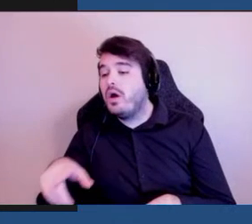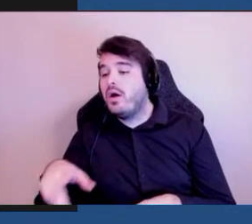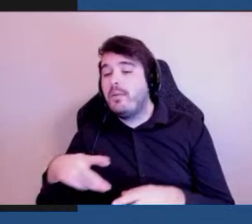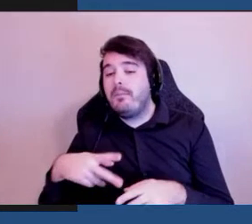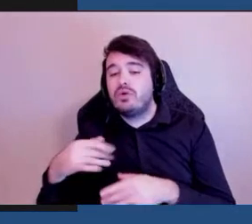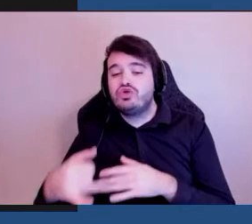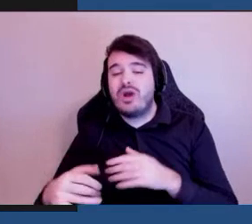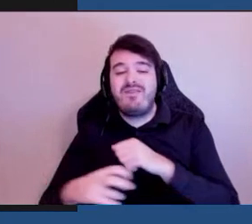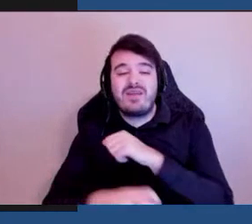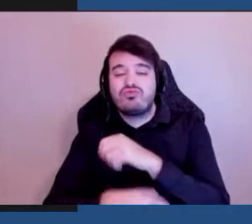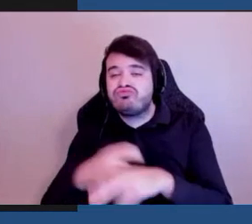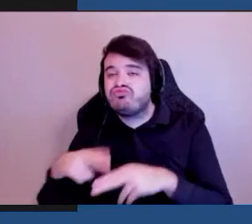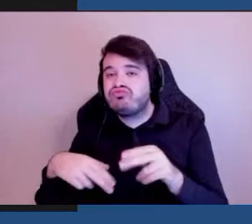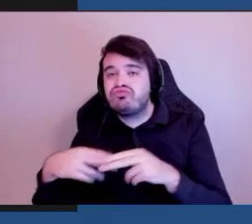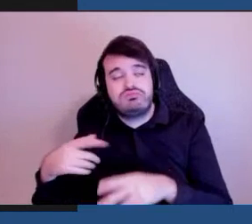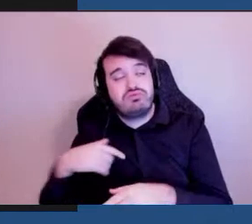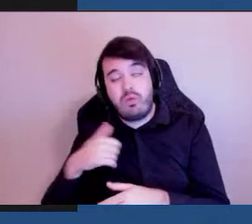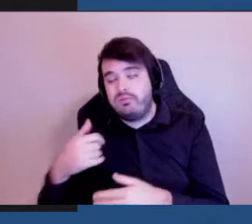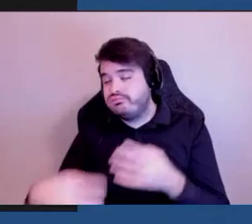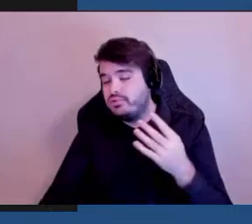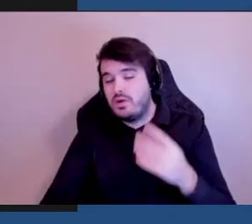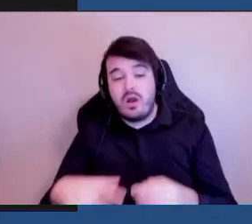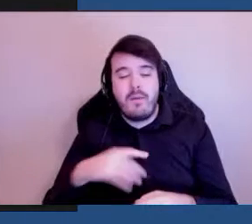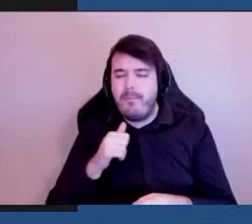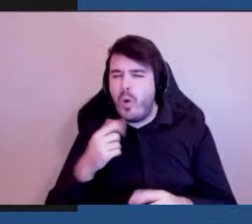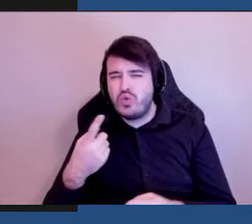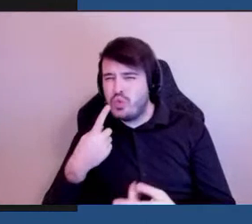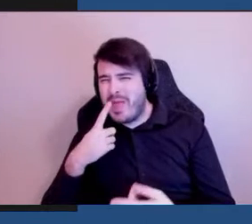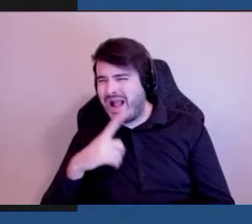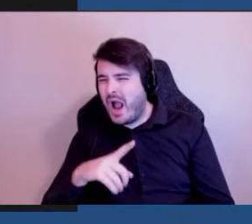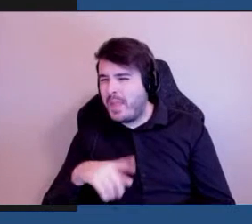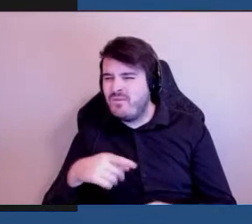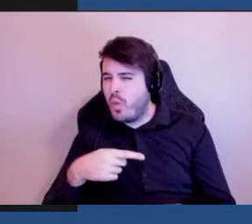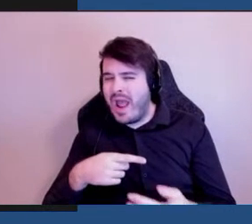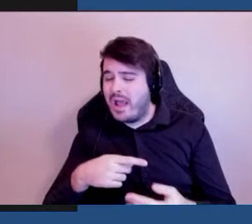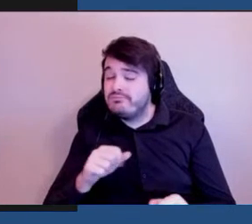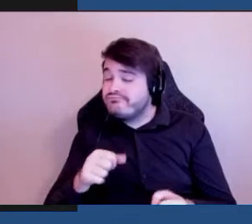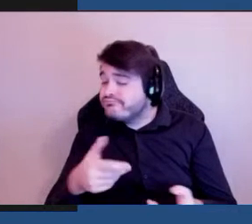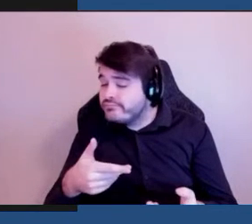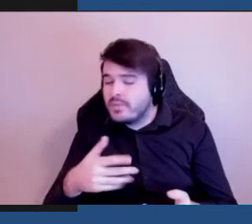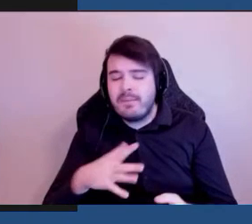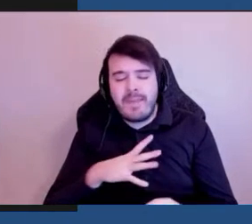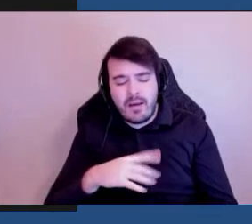passe on n'est pas toujours d'accord certes mais moi je pense que